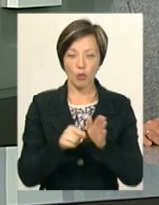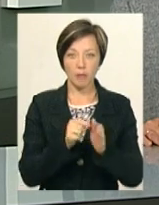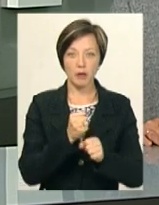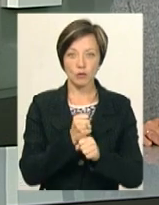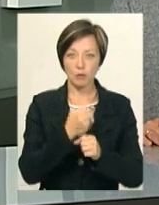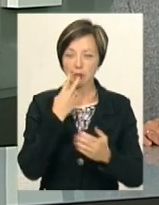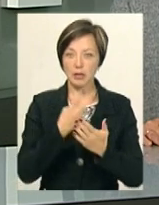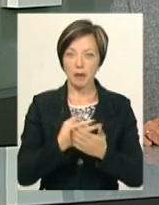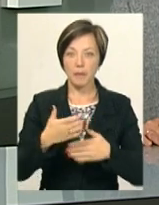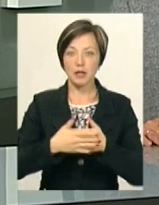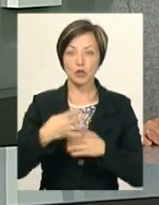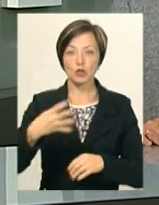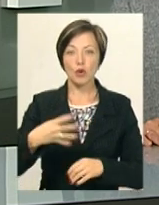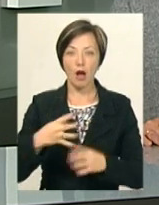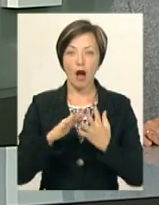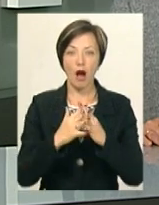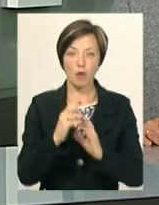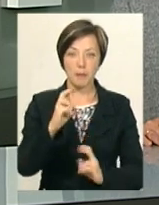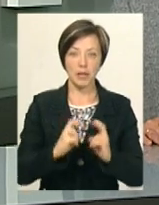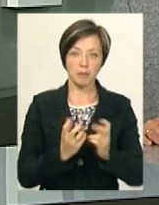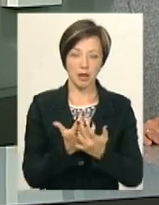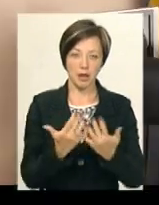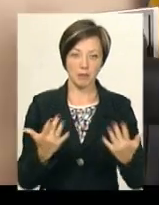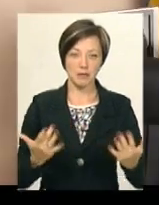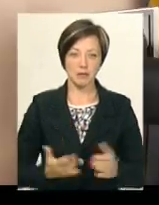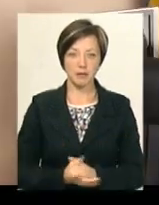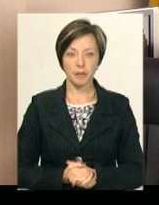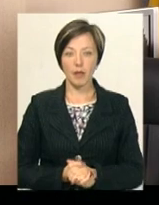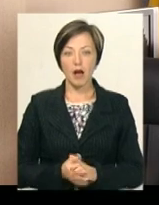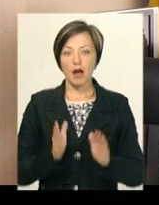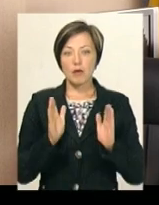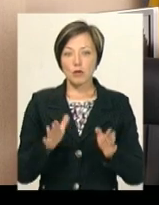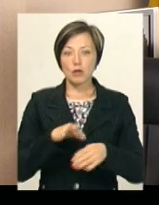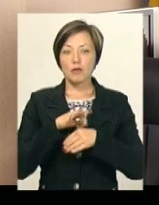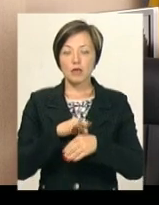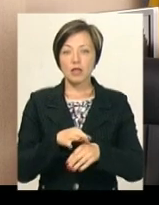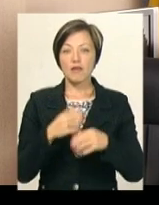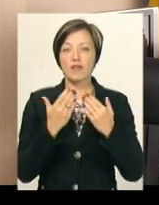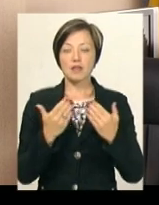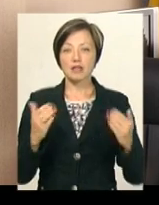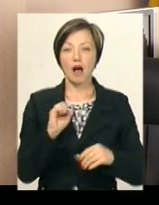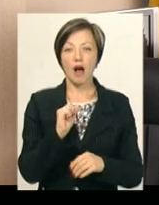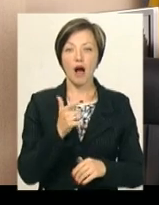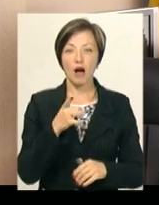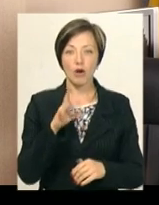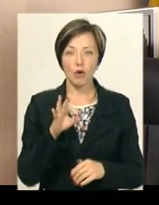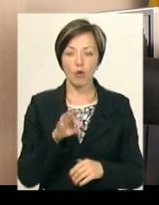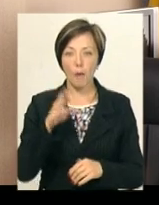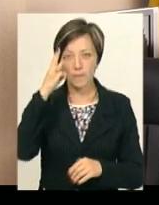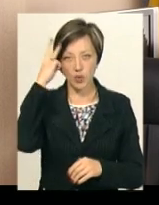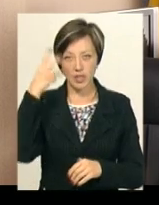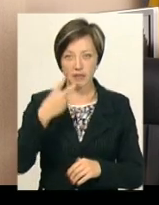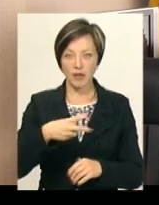продемонструють близько 40 агропідприємств. Буде проходити виставка «Агроподілля-2018».